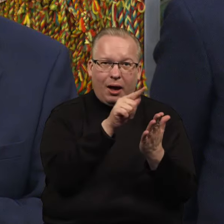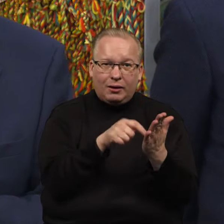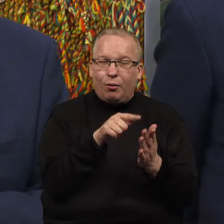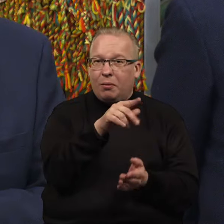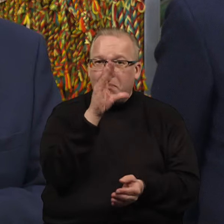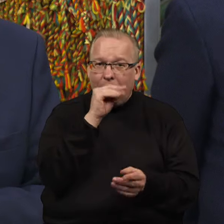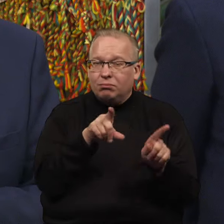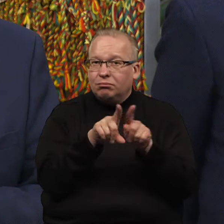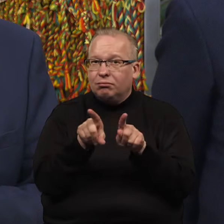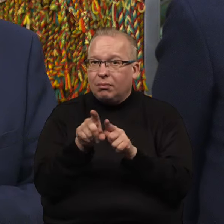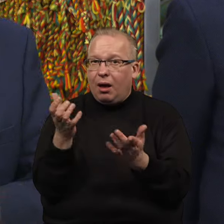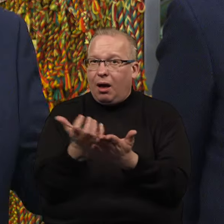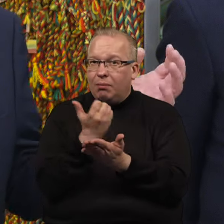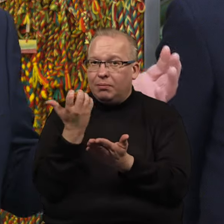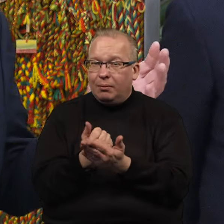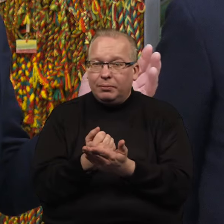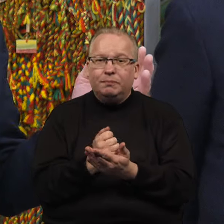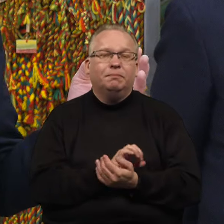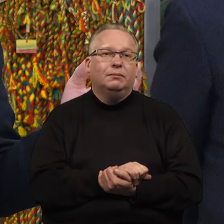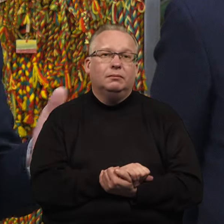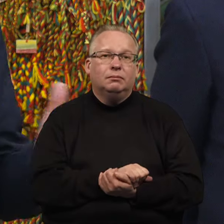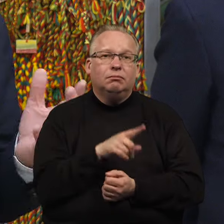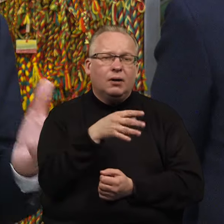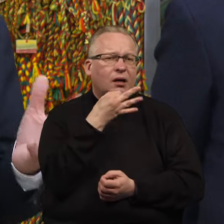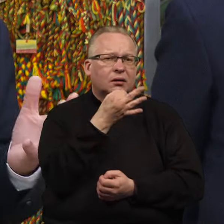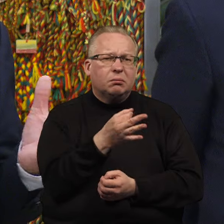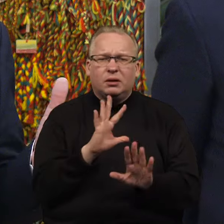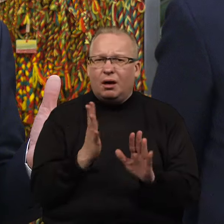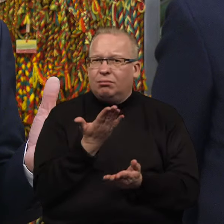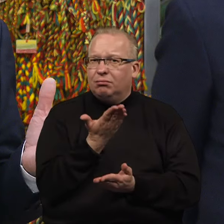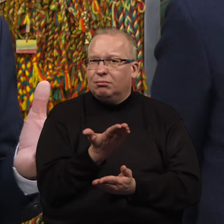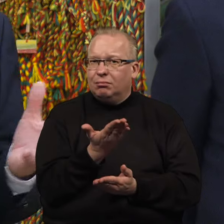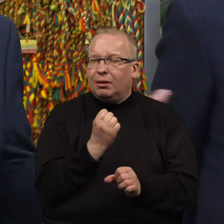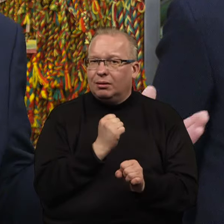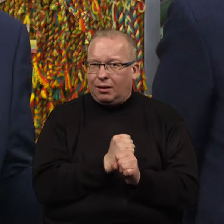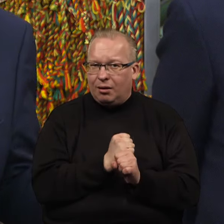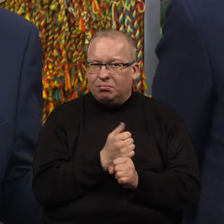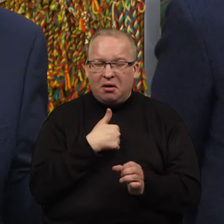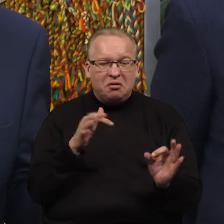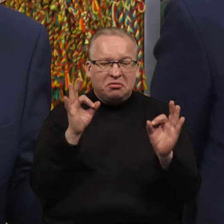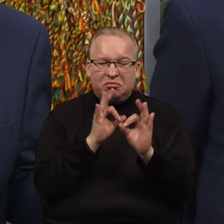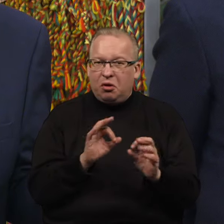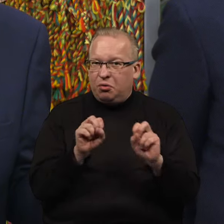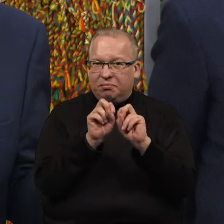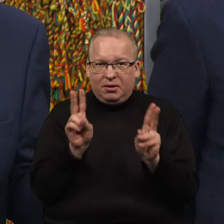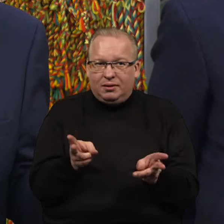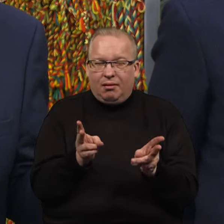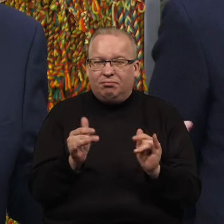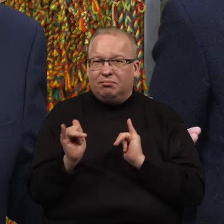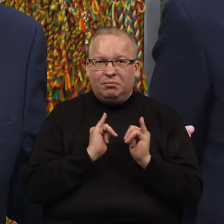laimėti, jis pasakė, ką jūs darote? Aš sako, nieko ypatingo nedarau.